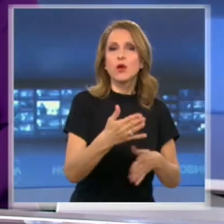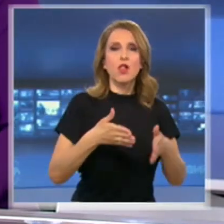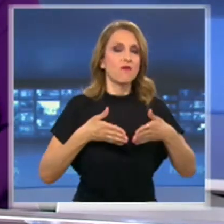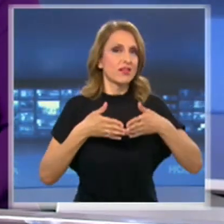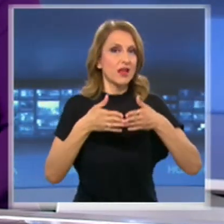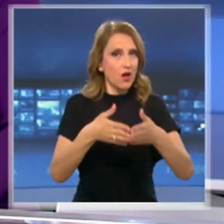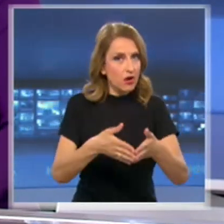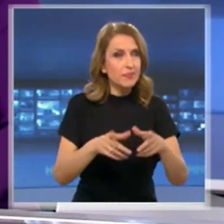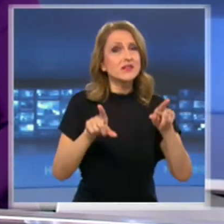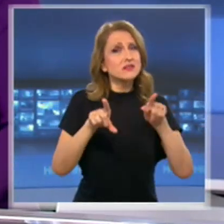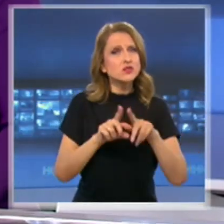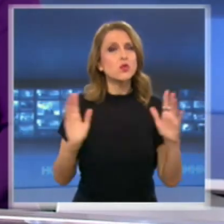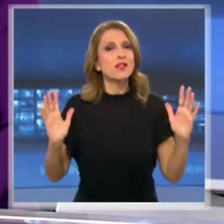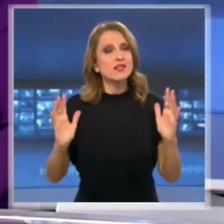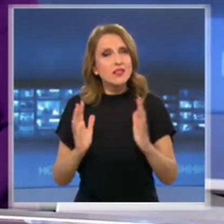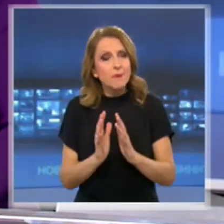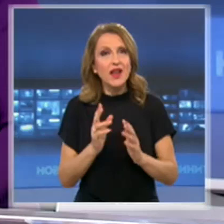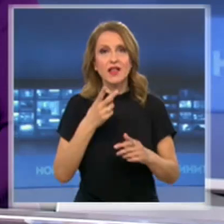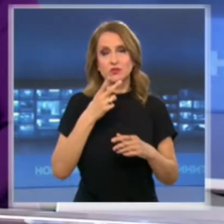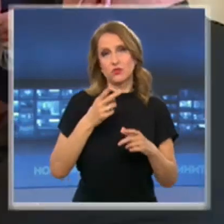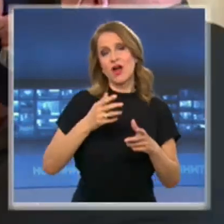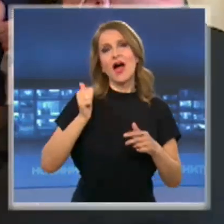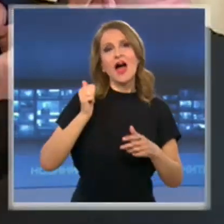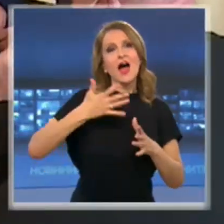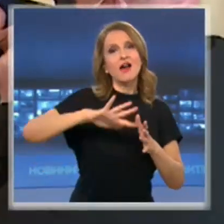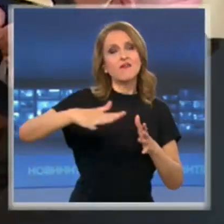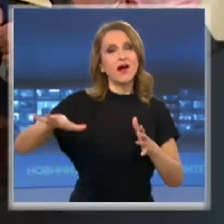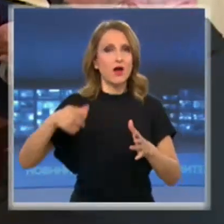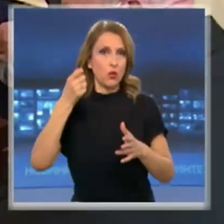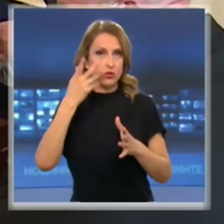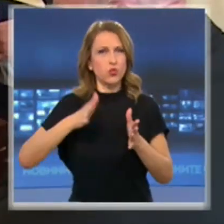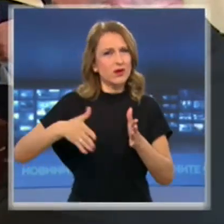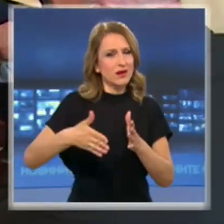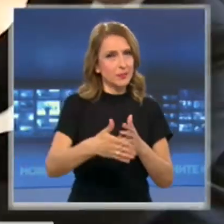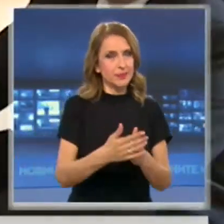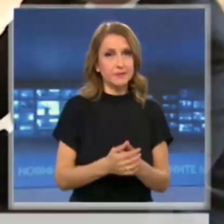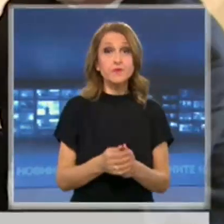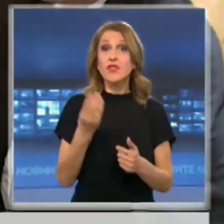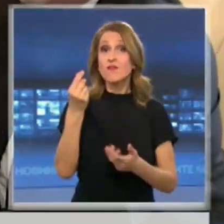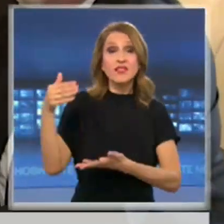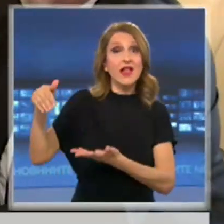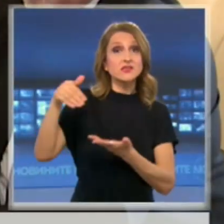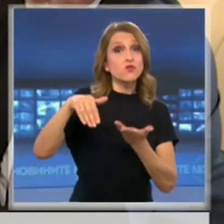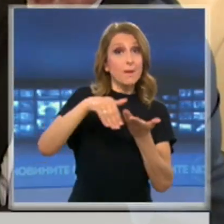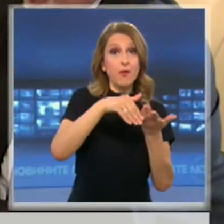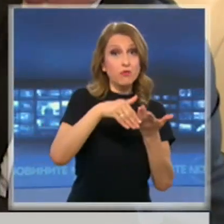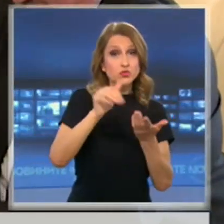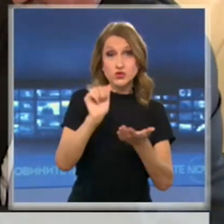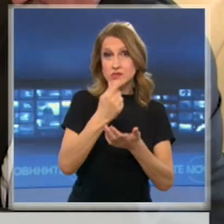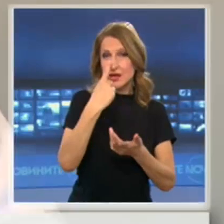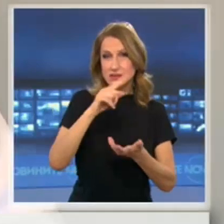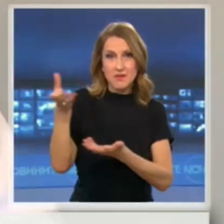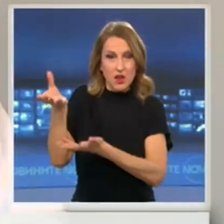намаленото отглеждане и преработката на аквакултури. За финансовата помощ срещу ефекта от кризата върху рибарството и